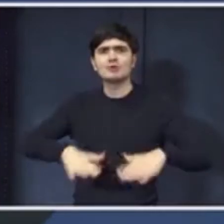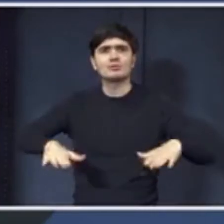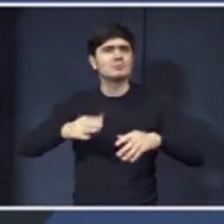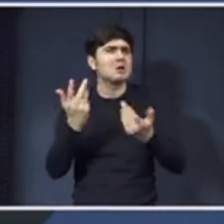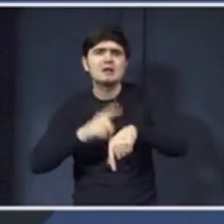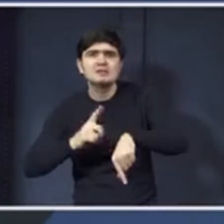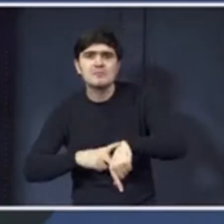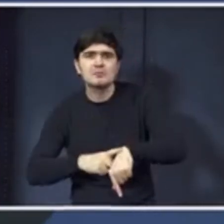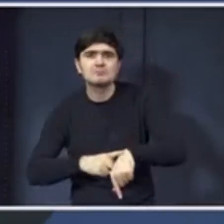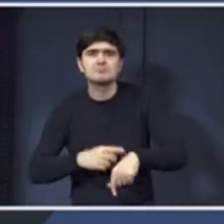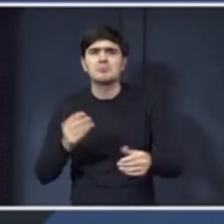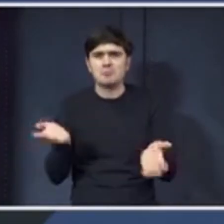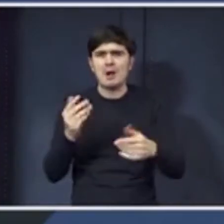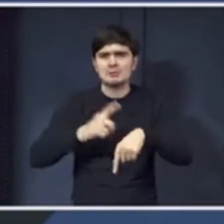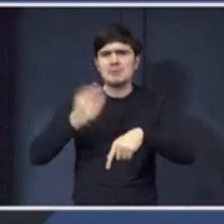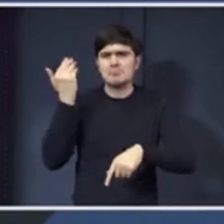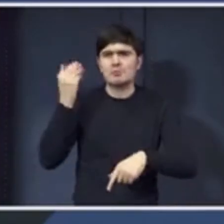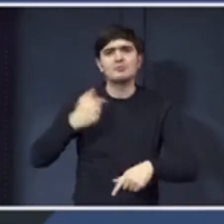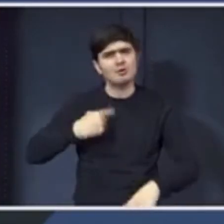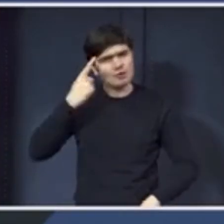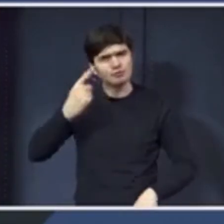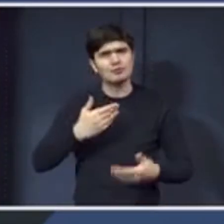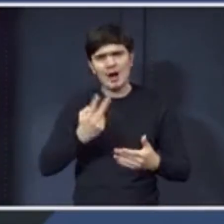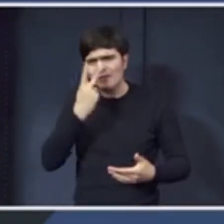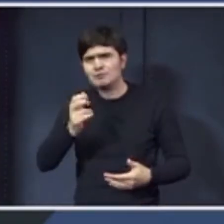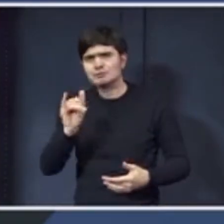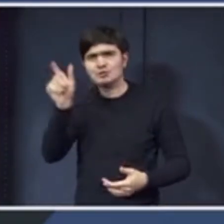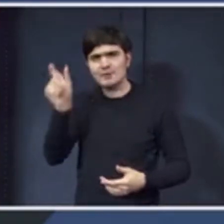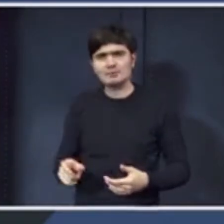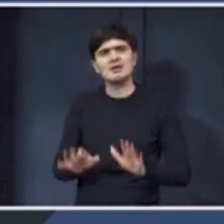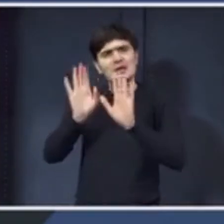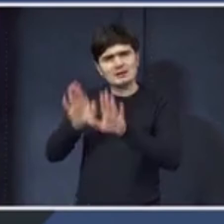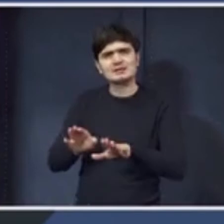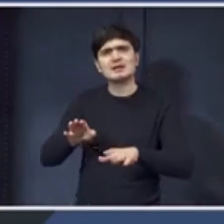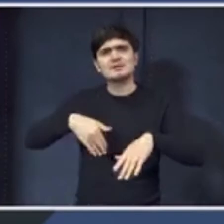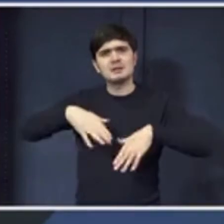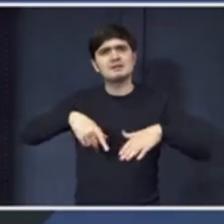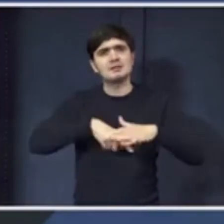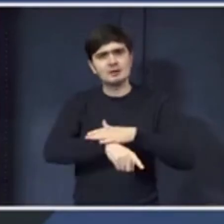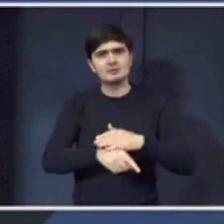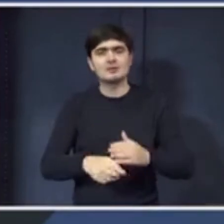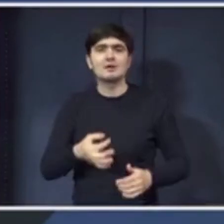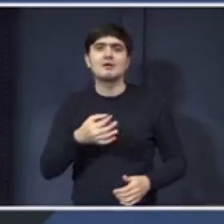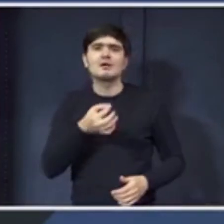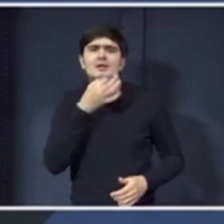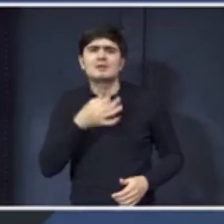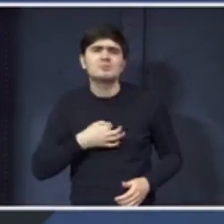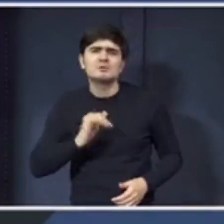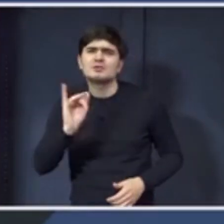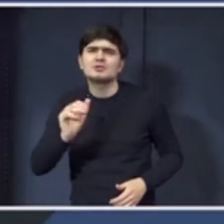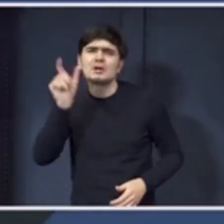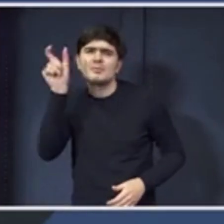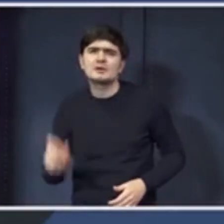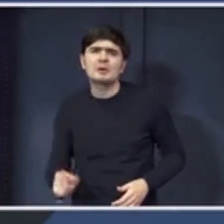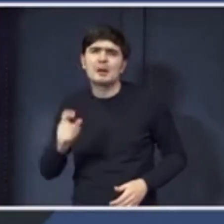timp? Foarte curând, eu știu deja. Am văzut cine sunt persoanele, dar lăsați-i pe ei să comunce la Ministerul de Interne. puteți face un profil al domnului respectiv sau